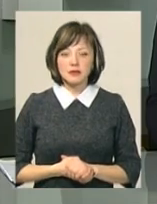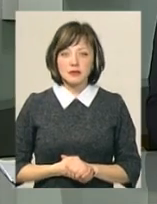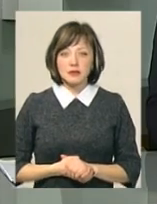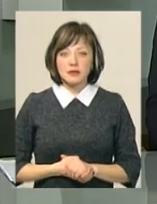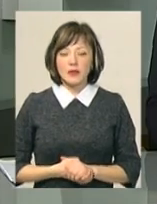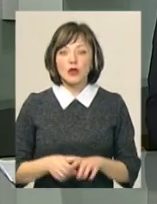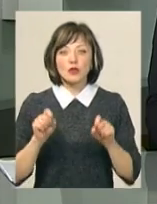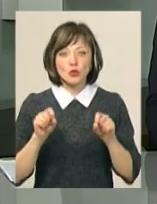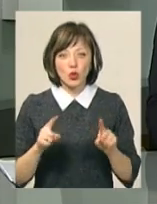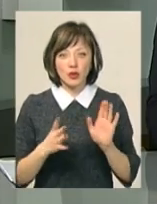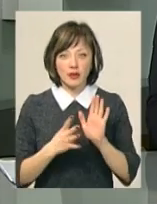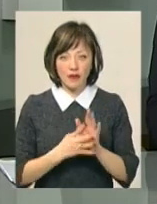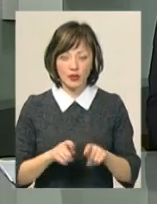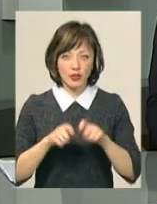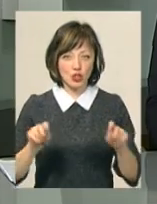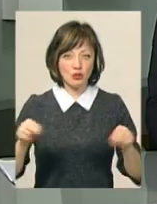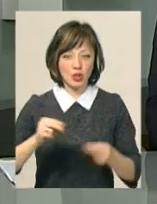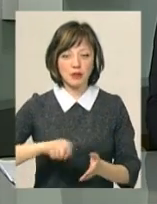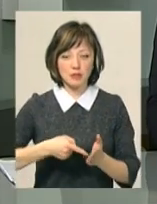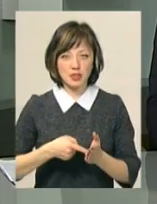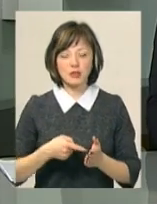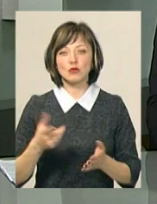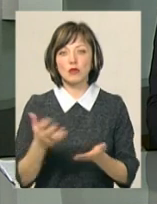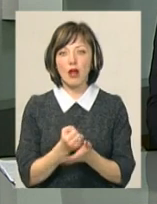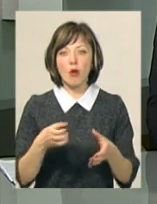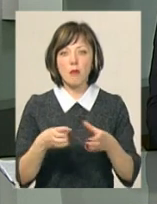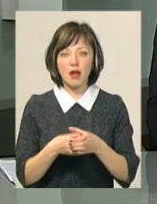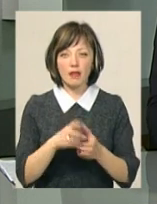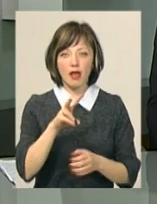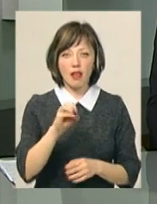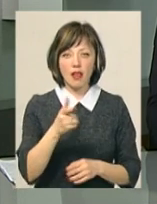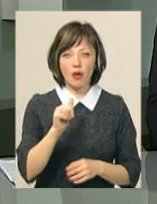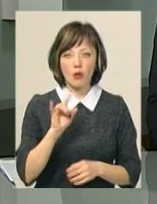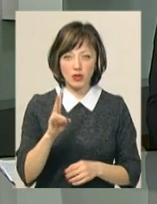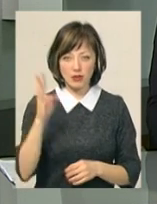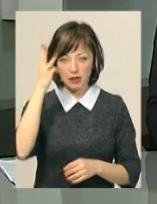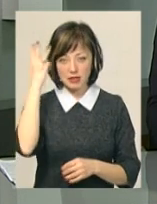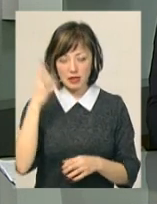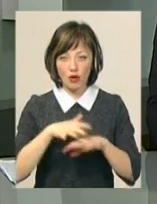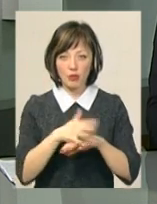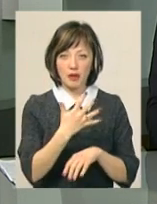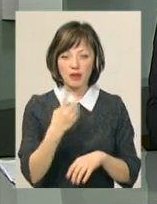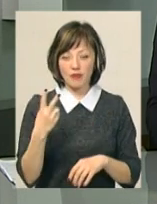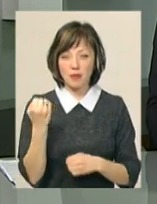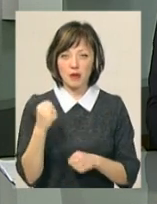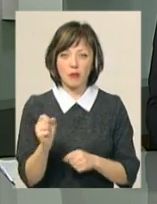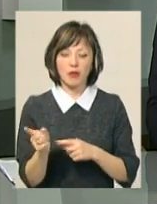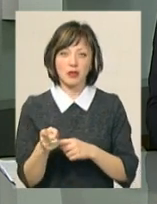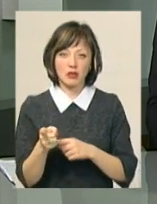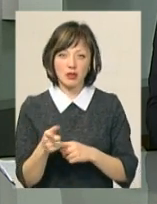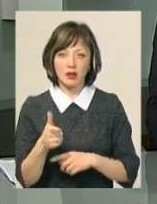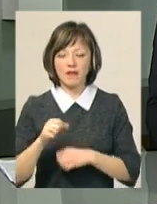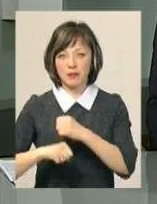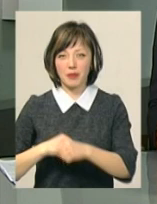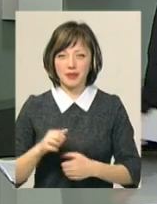Тож, золото дев'ятого відкритого чемпіонату міста з хокею здобула команда «Легіон Хмельницький», яка з рахунком 5-2 перемогла тернопільських